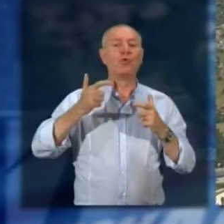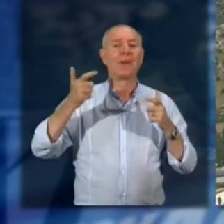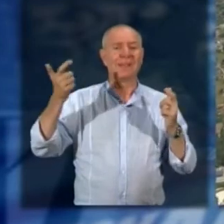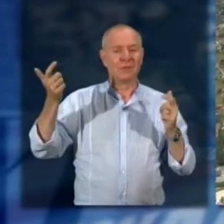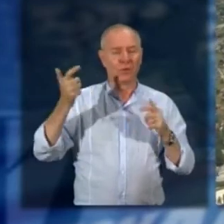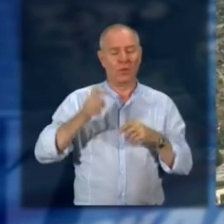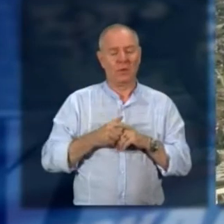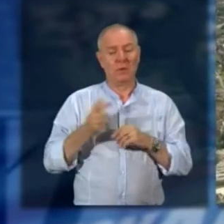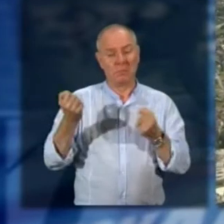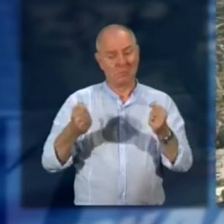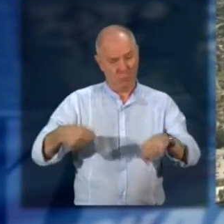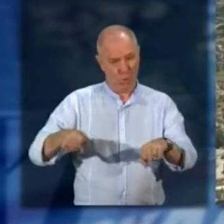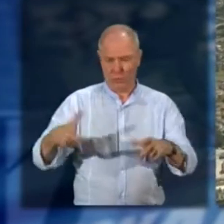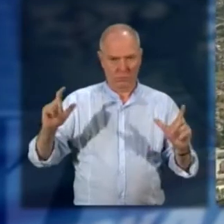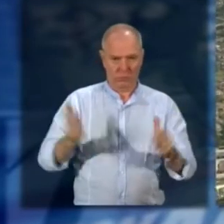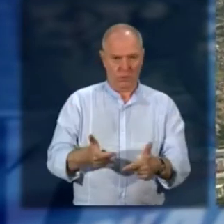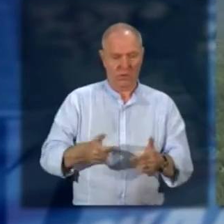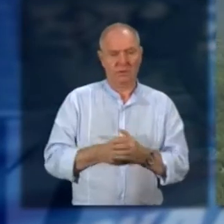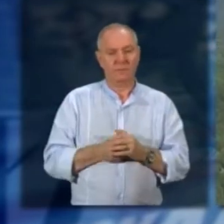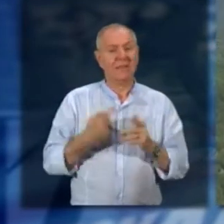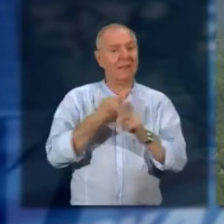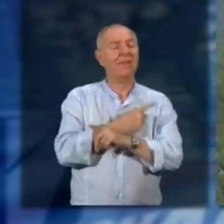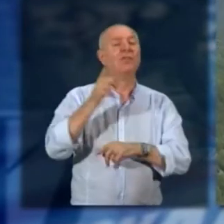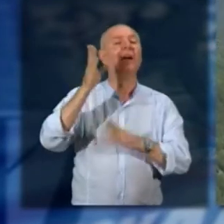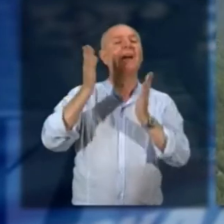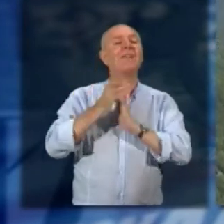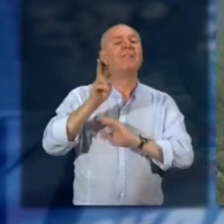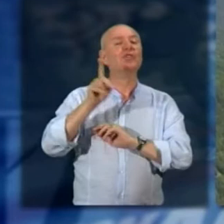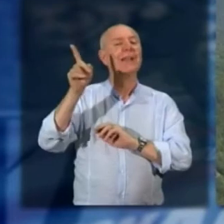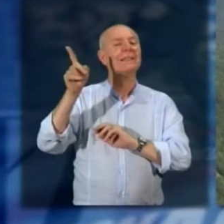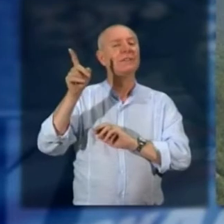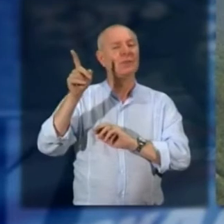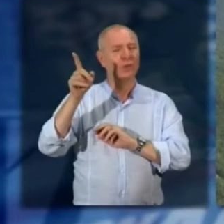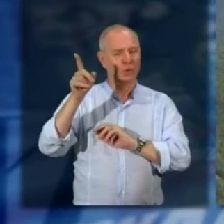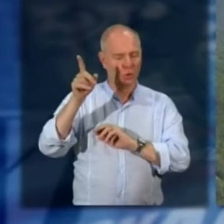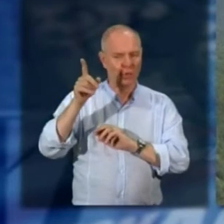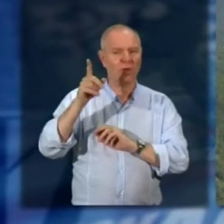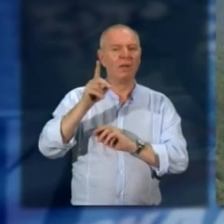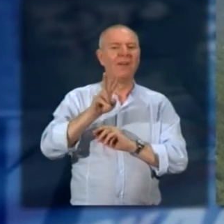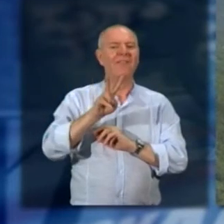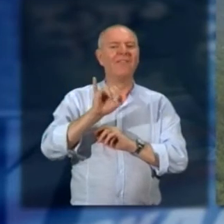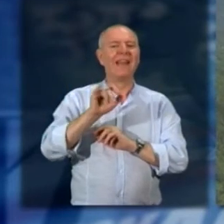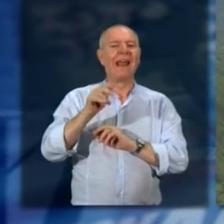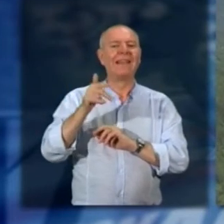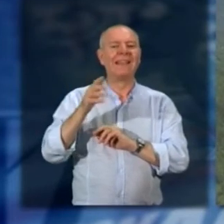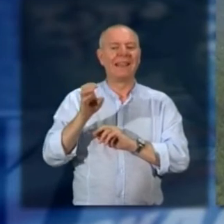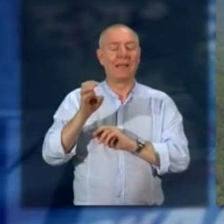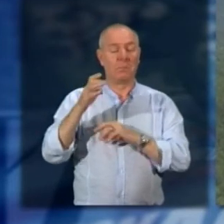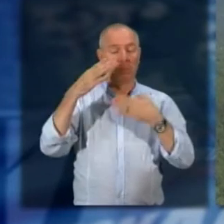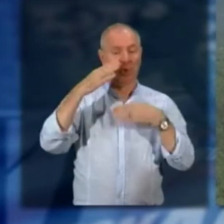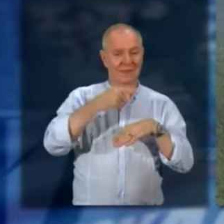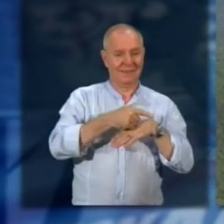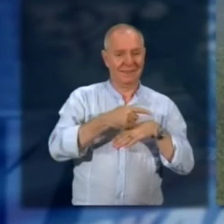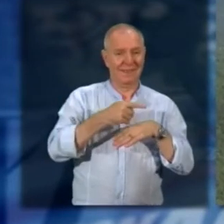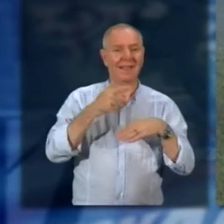sanzione fermando il mezzo. Infine in Valle Vigezzo nei comuni di Villette e Malesco i militari della stazione carabinieri di Santa Maria Maggiore e della